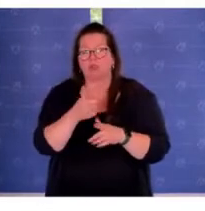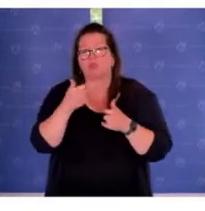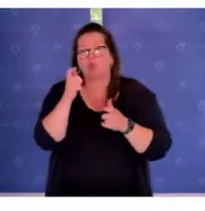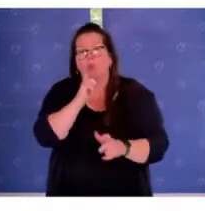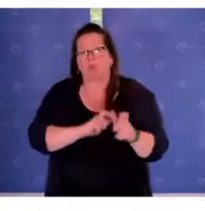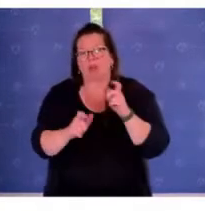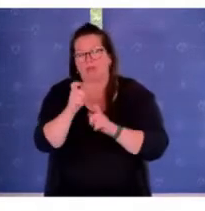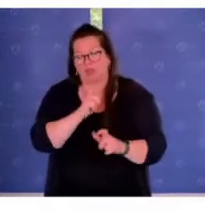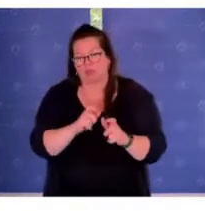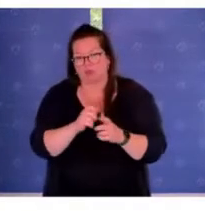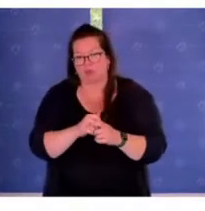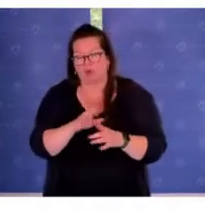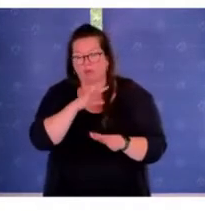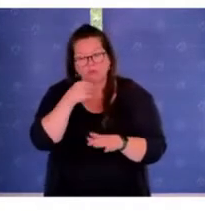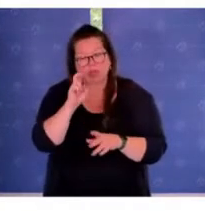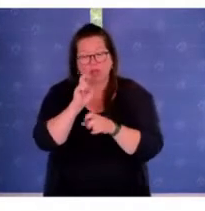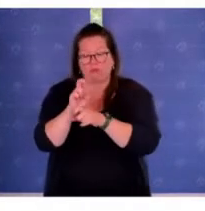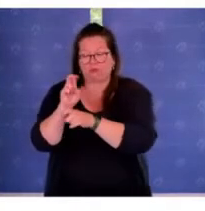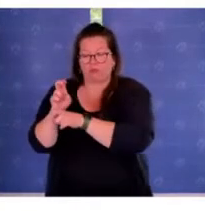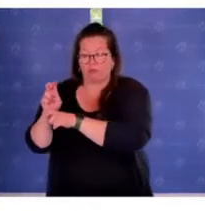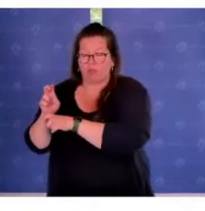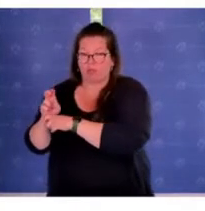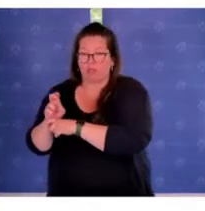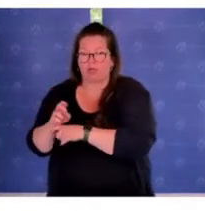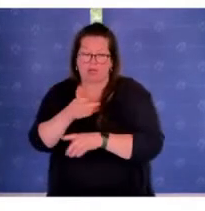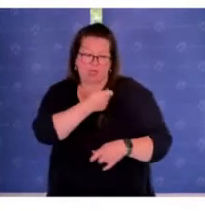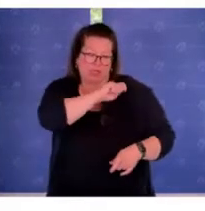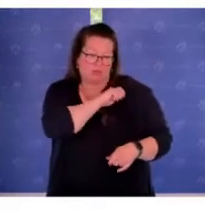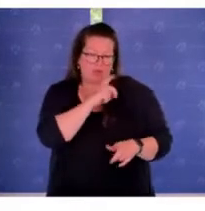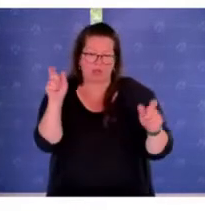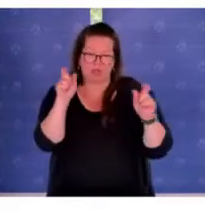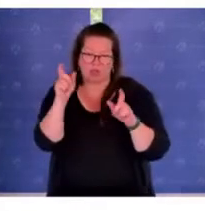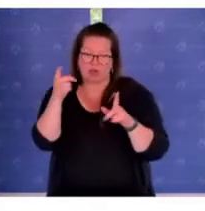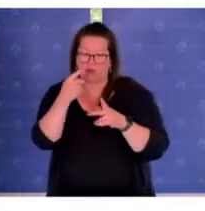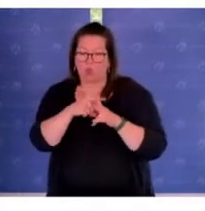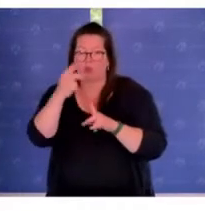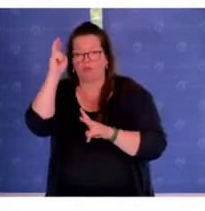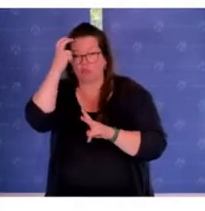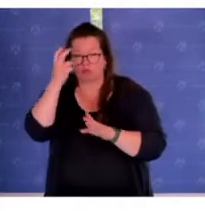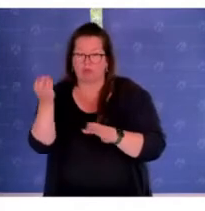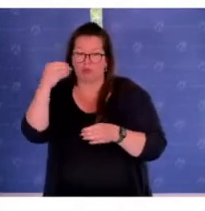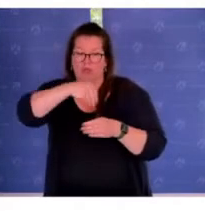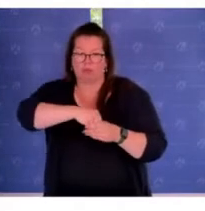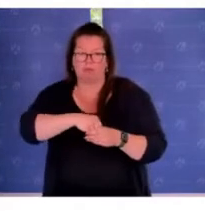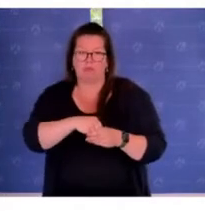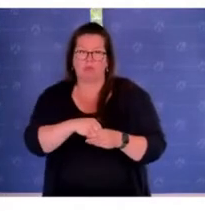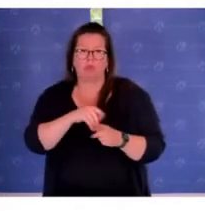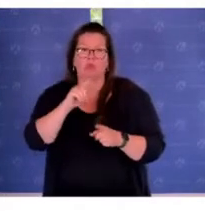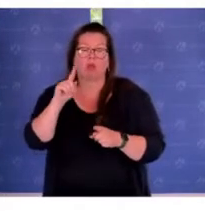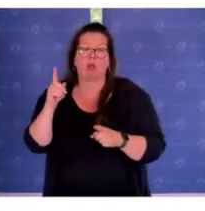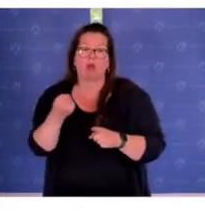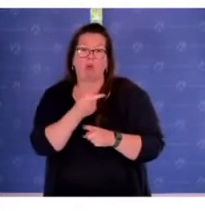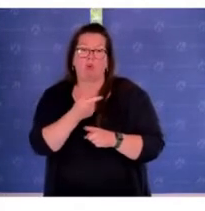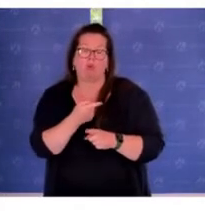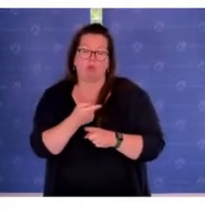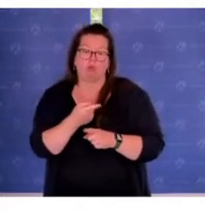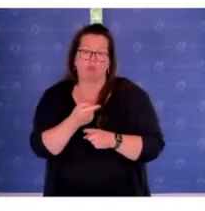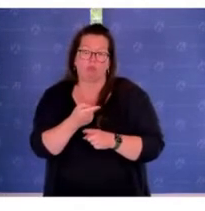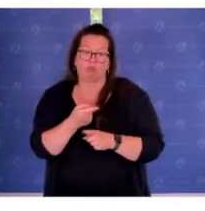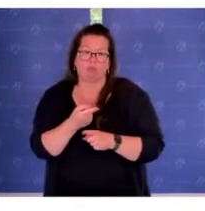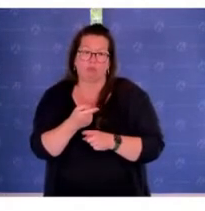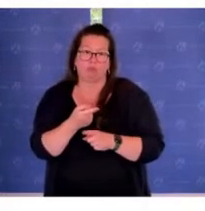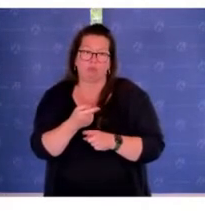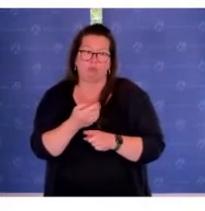wo auch wieder viele Vertreterinnen und Vertreter der Zivilgesellschaft und der Wissenschaft mit dabei sind und der da quasi mit einbezogen gewesen